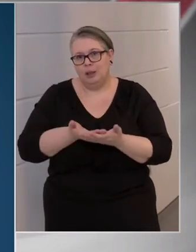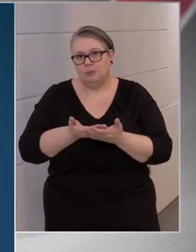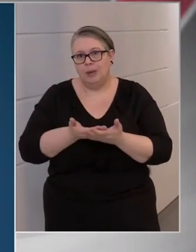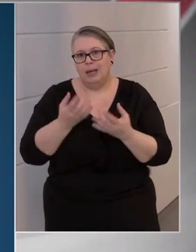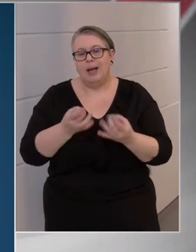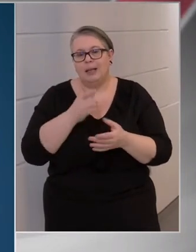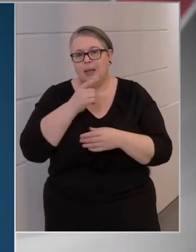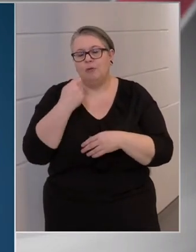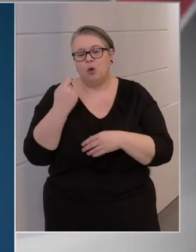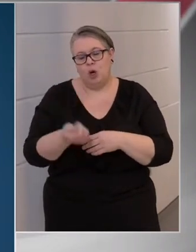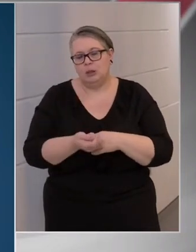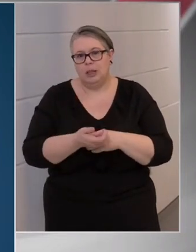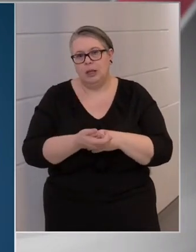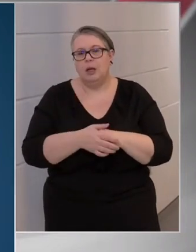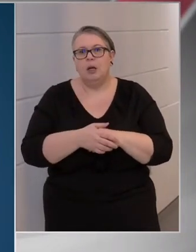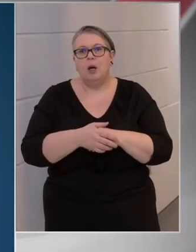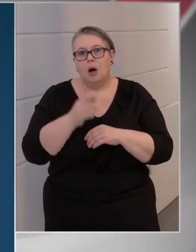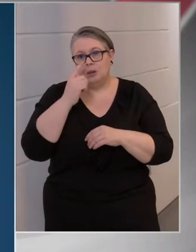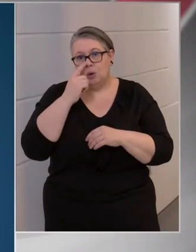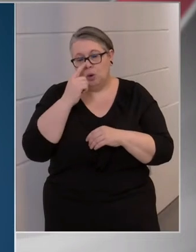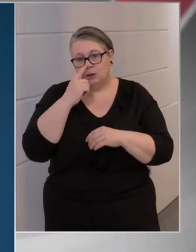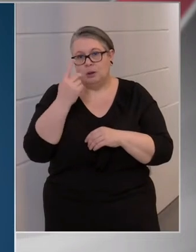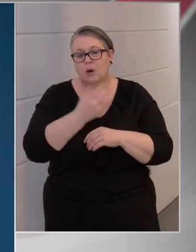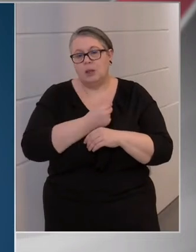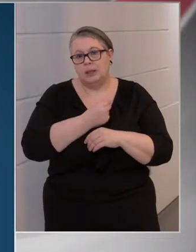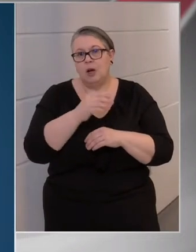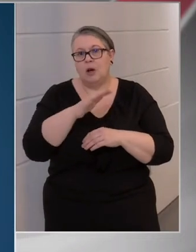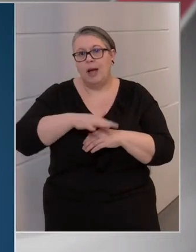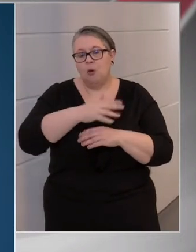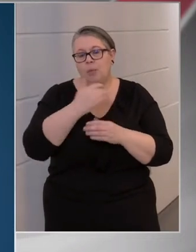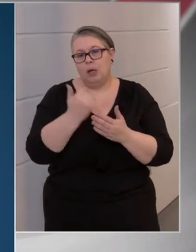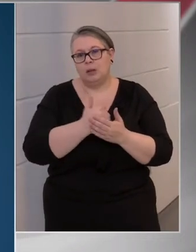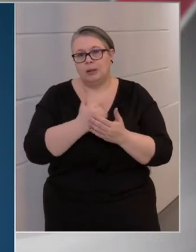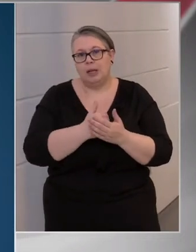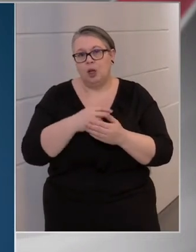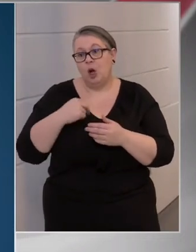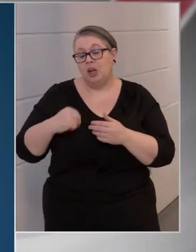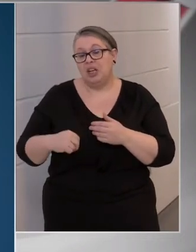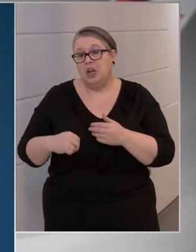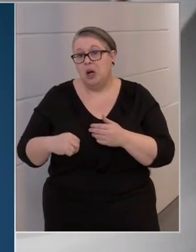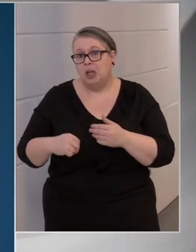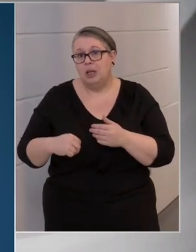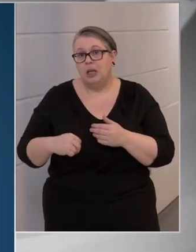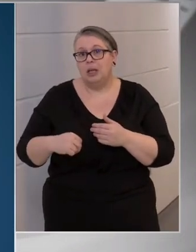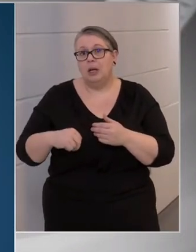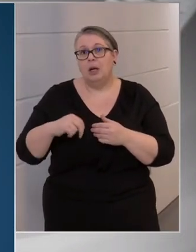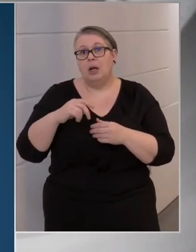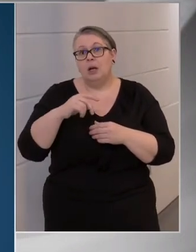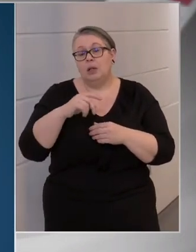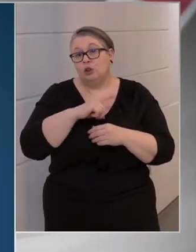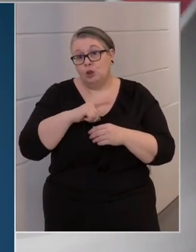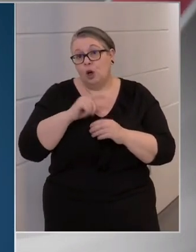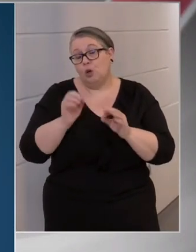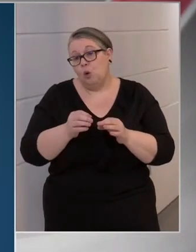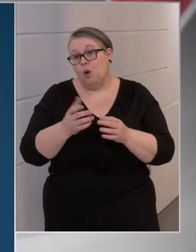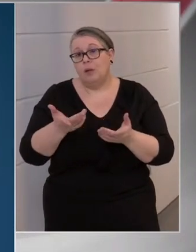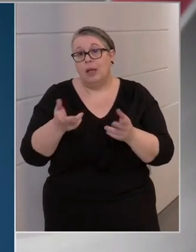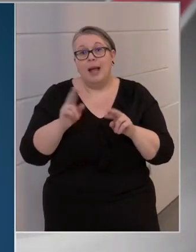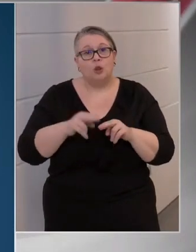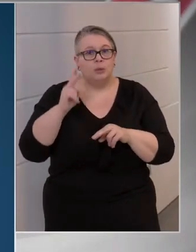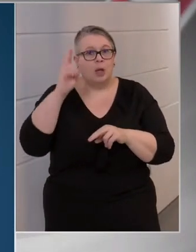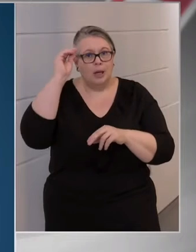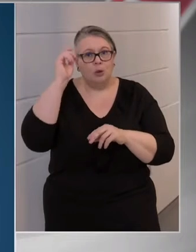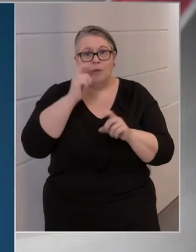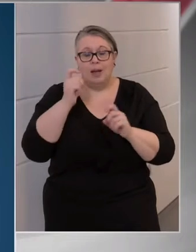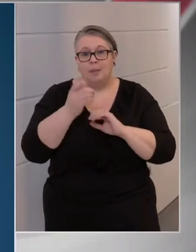engedélyt fog adni a Sputniknak az európai használatára. Ahogy a kínaira is azt tudjuk mondani, nem csupán egy jó vakcina, hanem a legtöbb szakértő